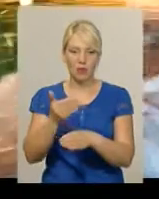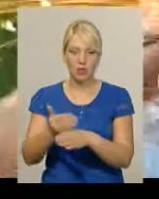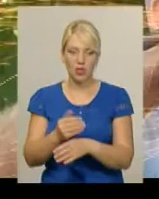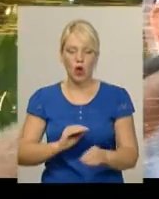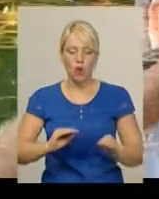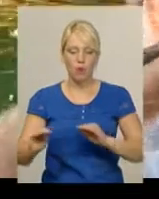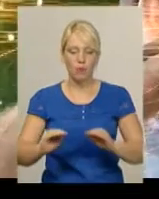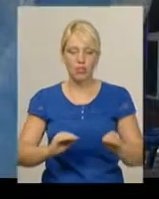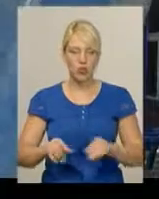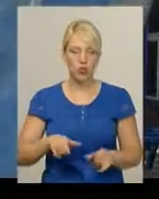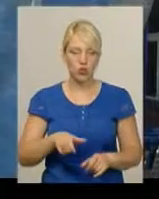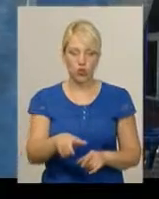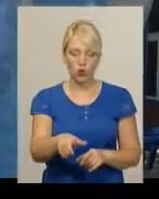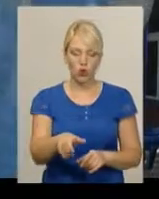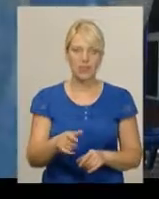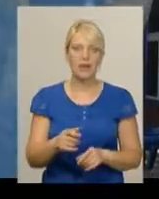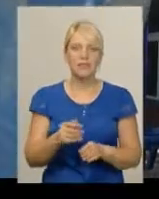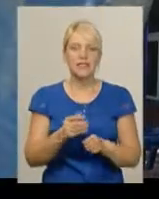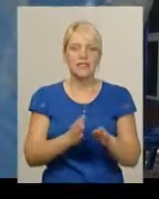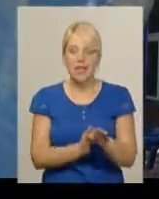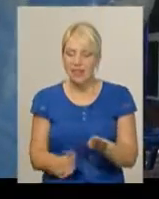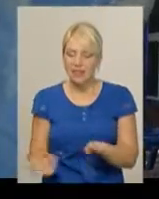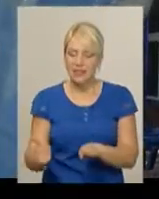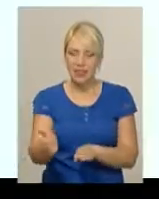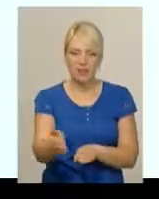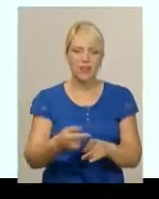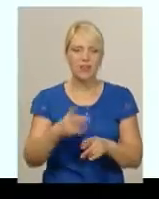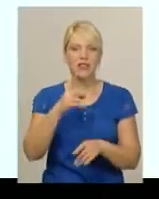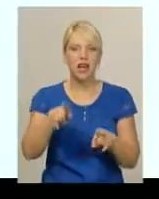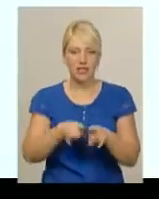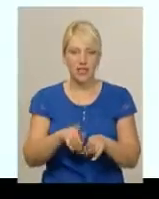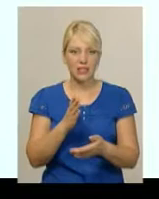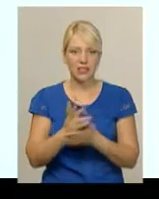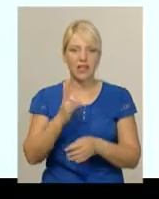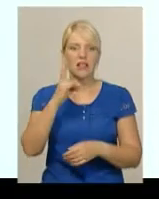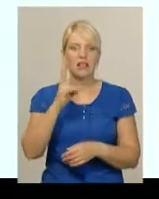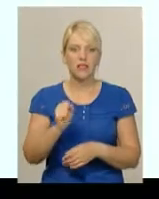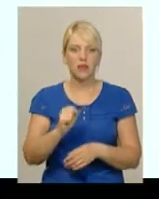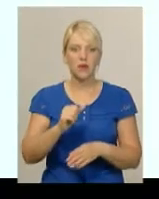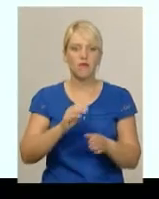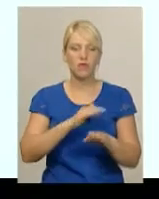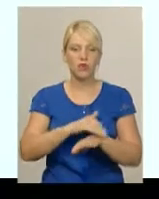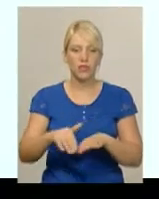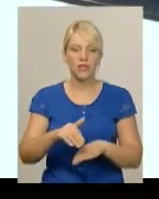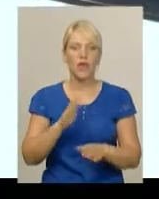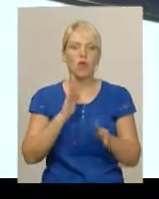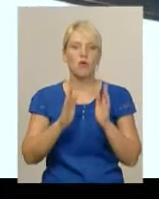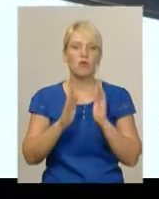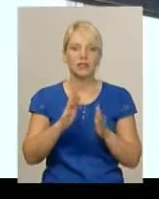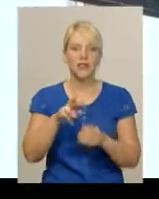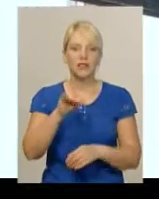мафами заїзних кишень. Це відбувається зараз на зупинці проспект Миру з кіоском, який простояв тут 13 років.